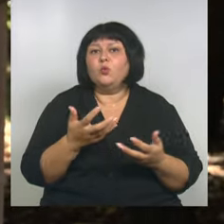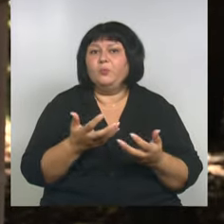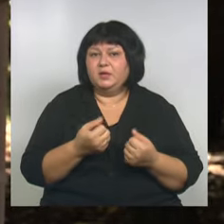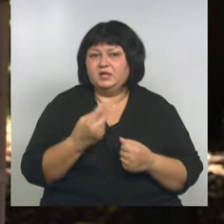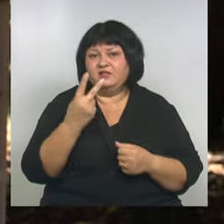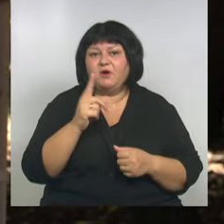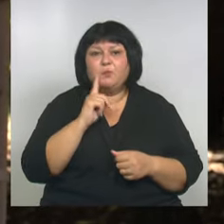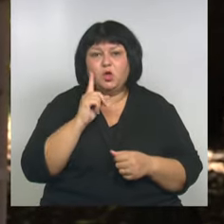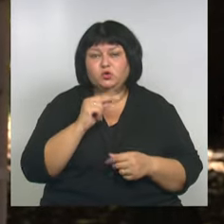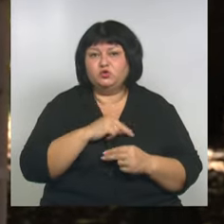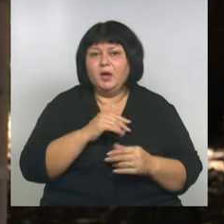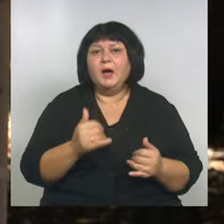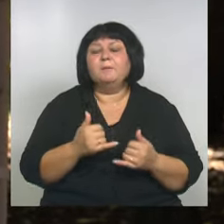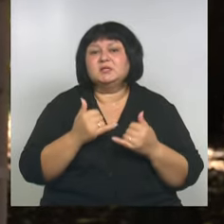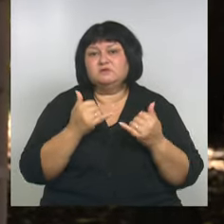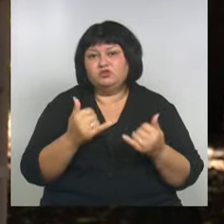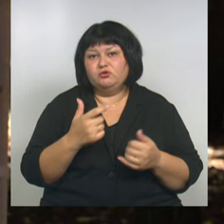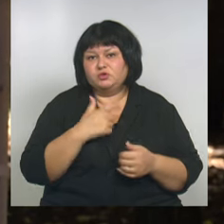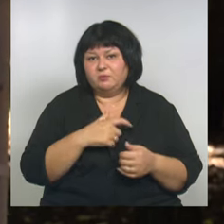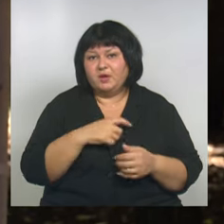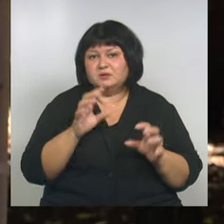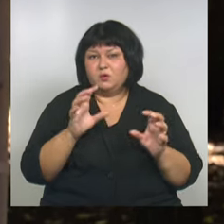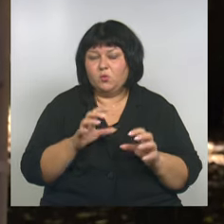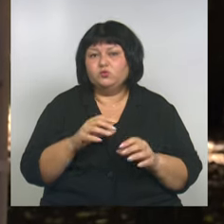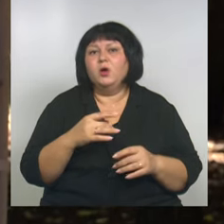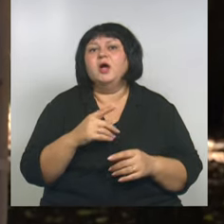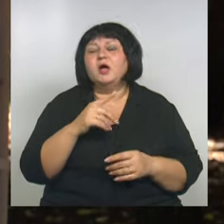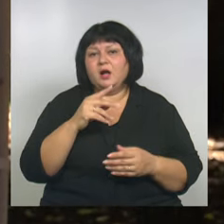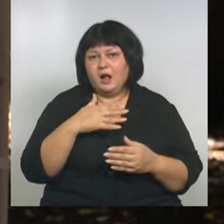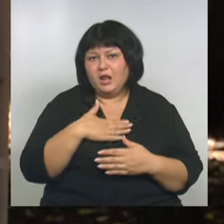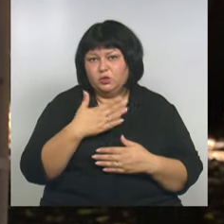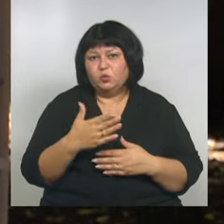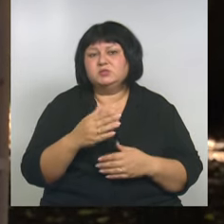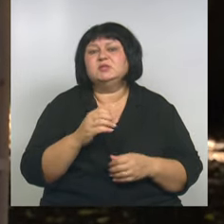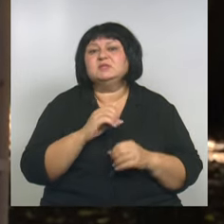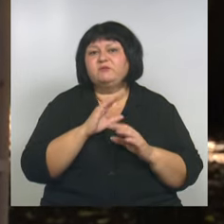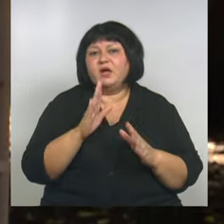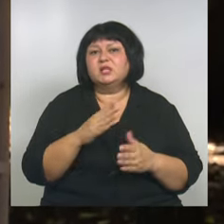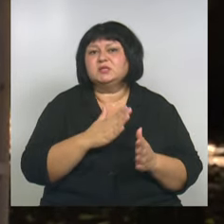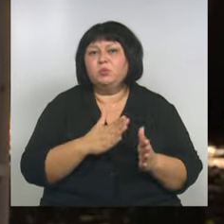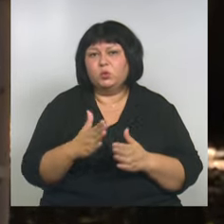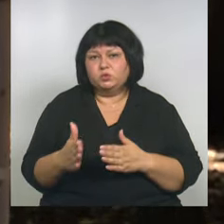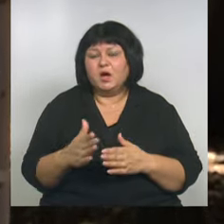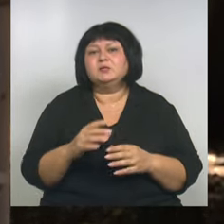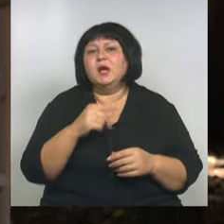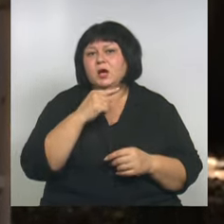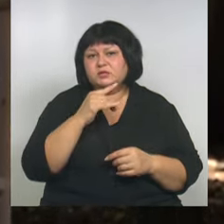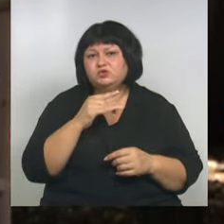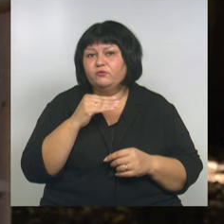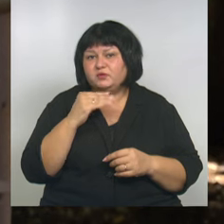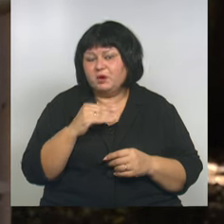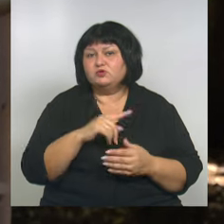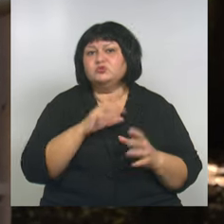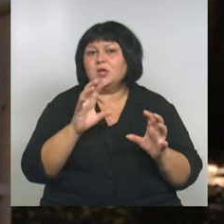служению закона, торжественно клянусь. Свято соблюдать Конституцию Российской Федерации, законы и международные